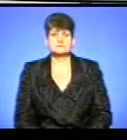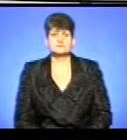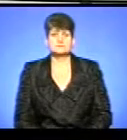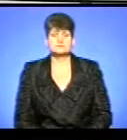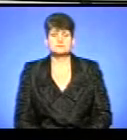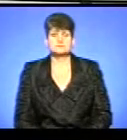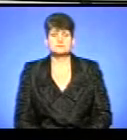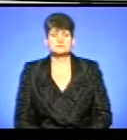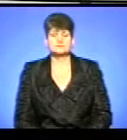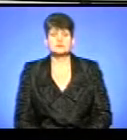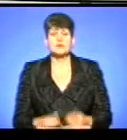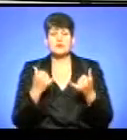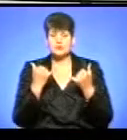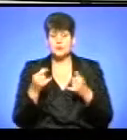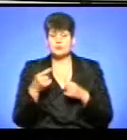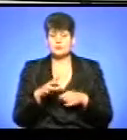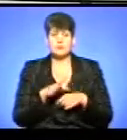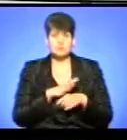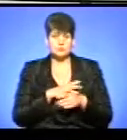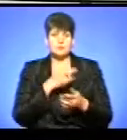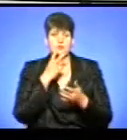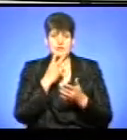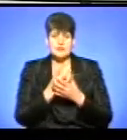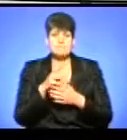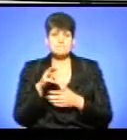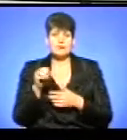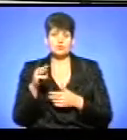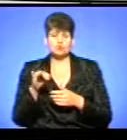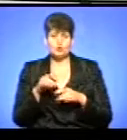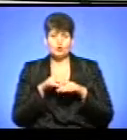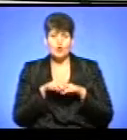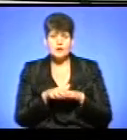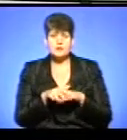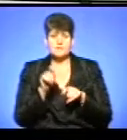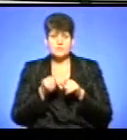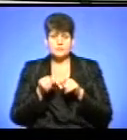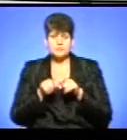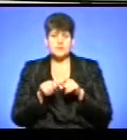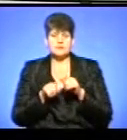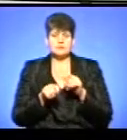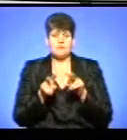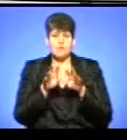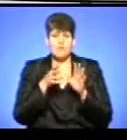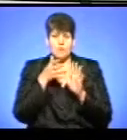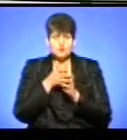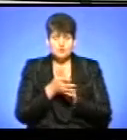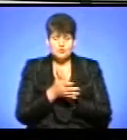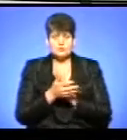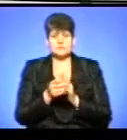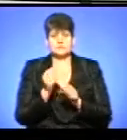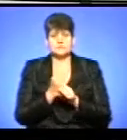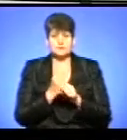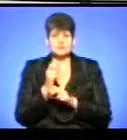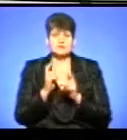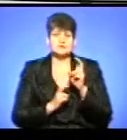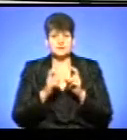Сьогодні у Тернополі відбулася репрезентація методології дослідження прозорості і публічності комунальних підприємств, яку розробив